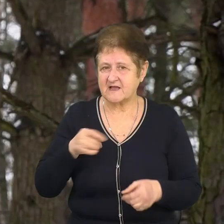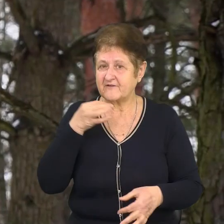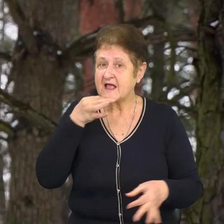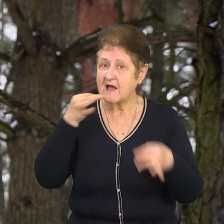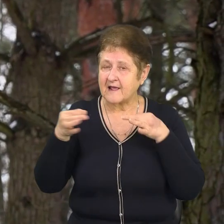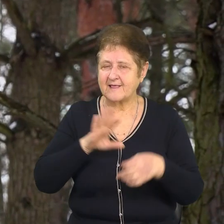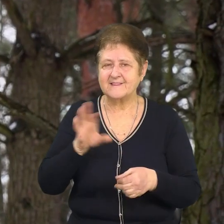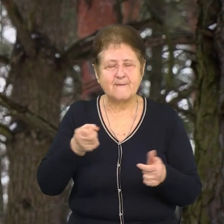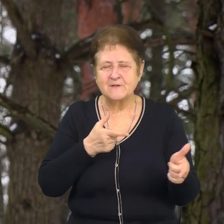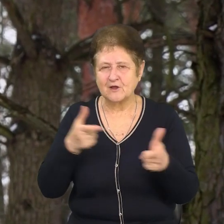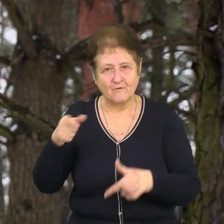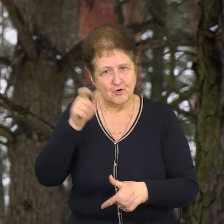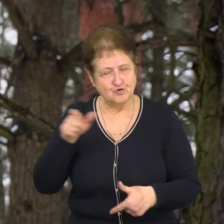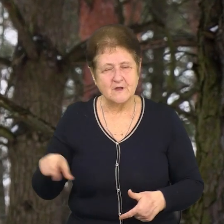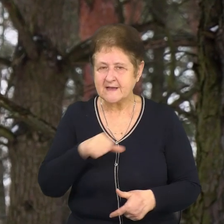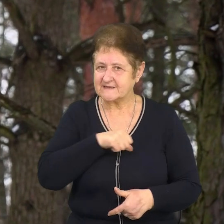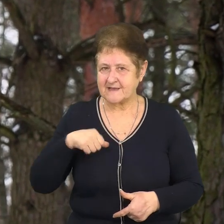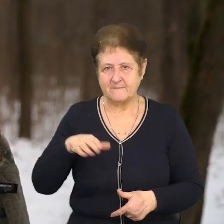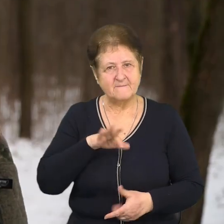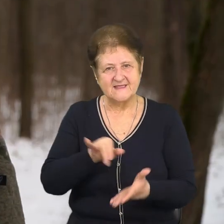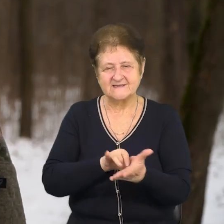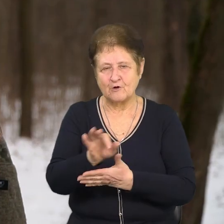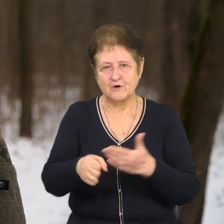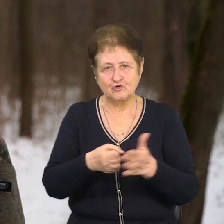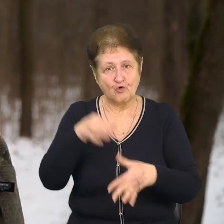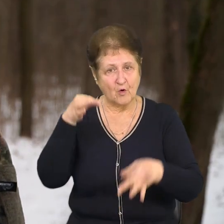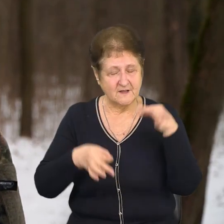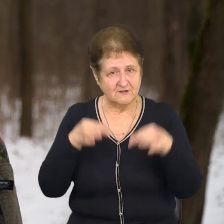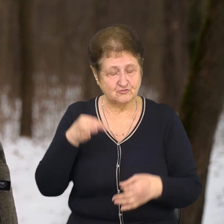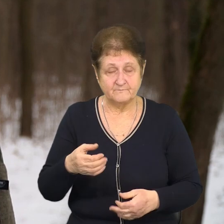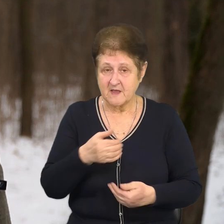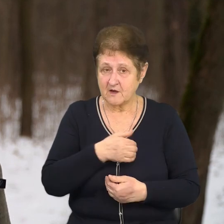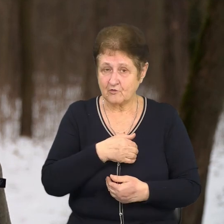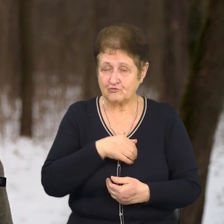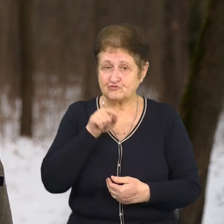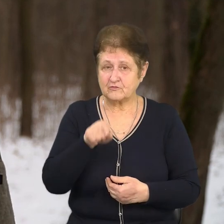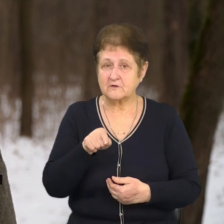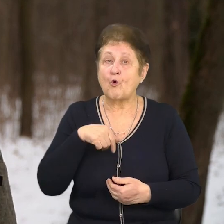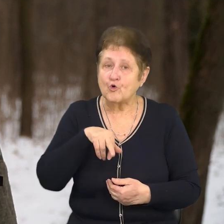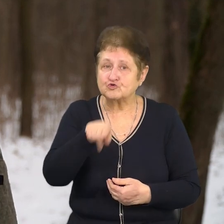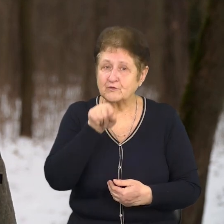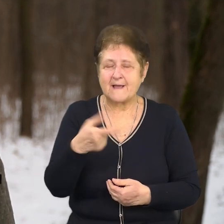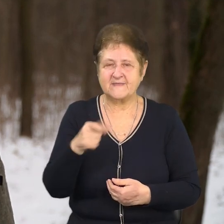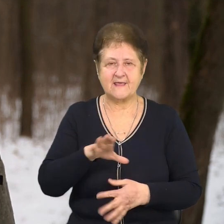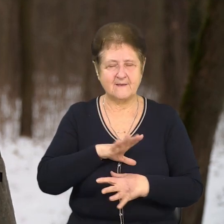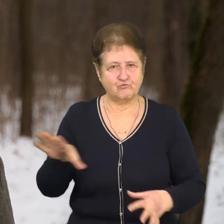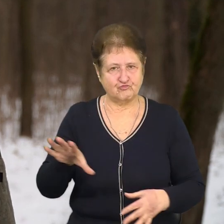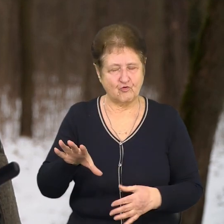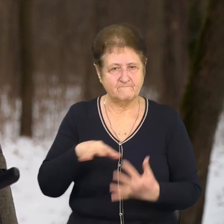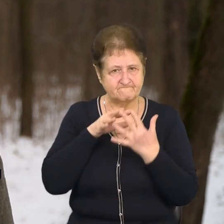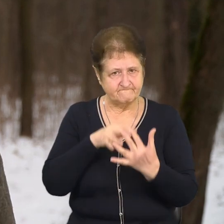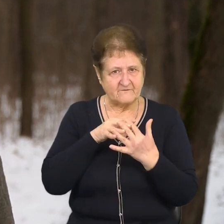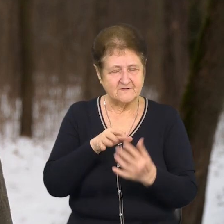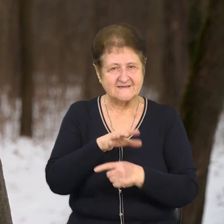непідготовленим людям самим не заходити до лісу. Перш за все, ходжу там, де не було бойових дій. Реально.